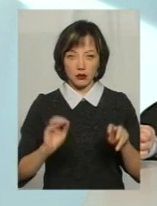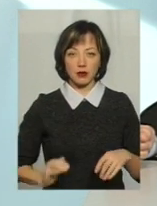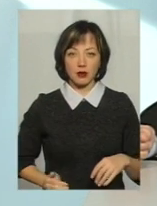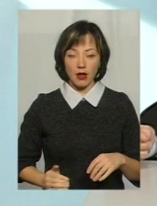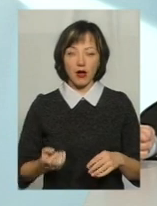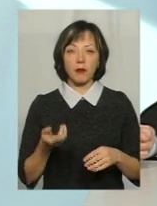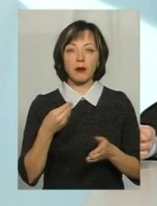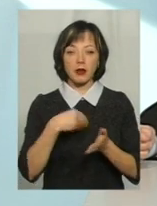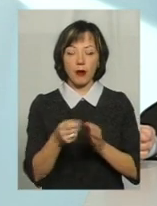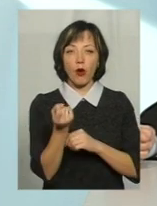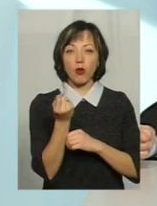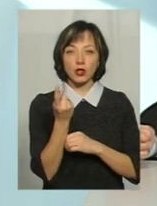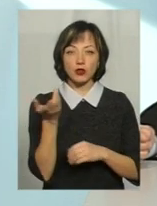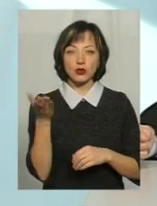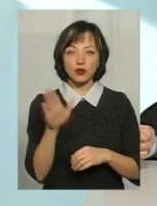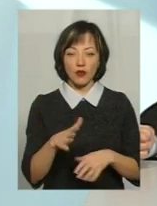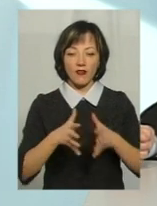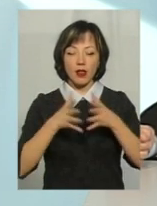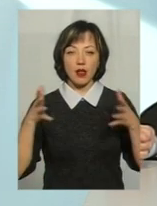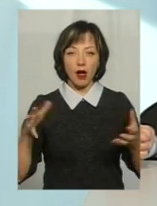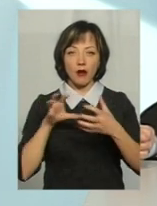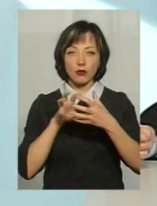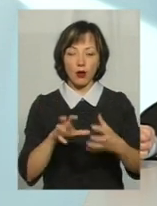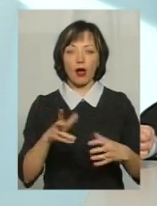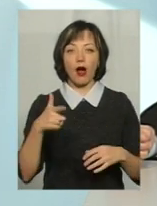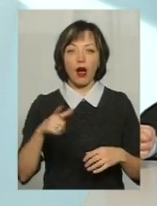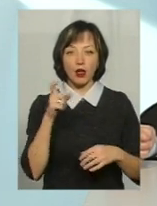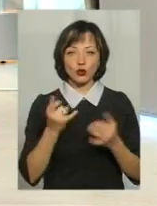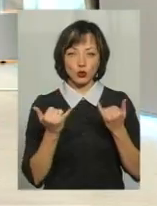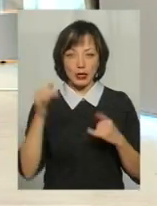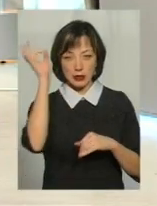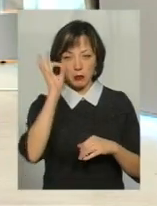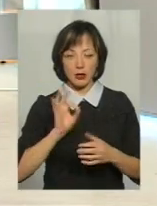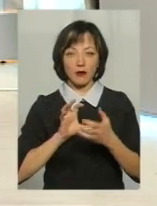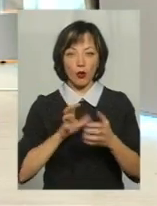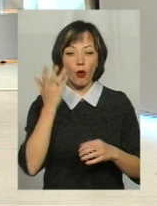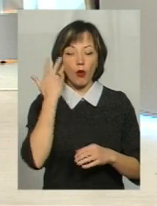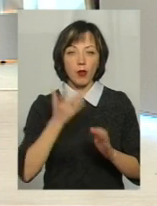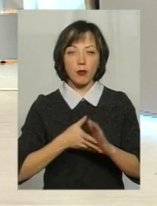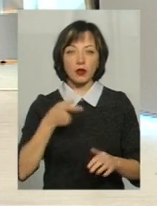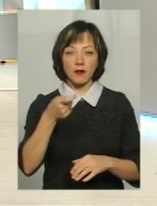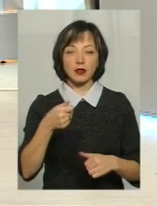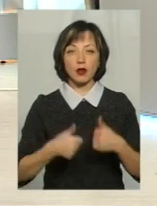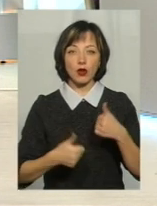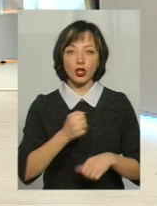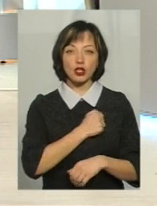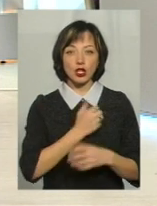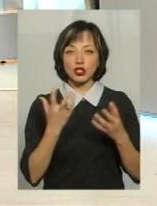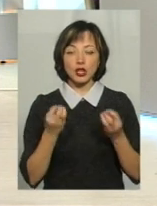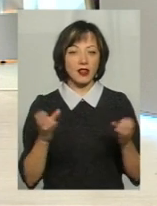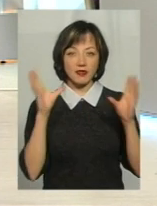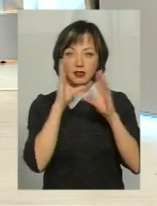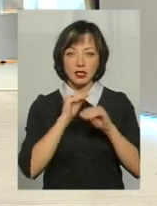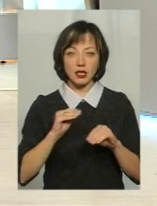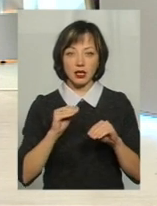великогабаритних автобусів на газу сучасних німецьких автобусів. На той момент, коли вони подавалися на конкурс, на жаль, вони ще не встигли